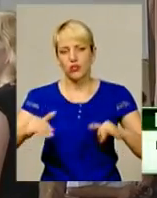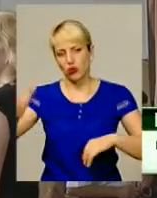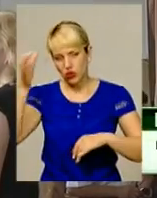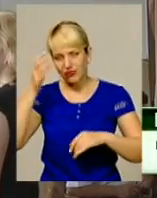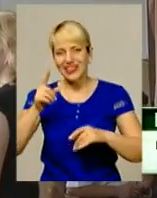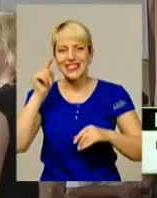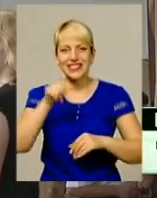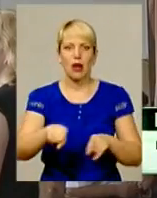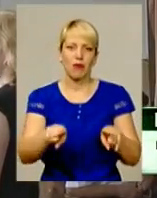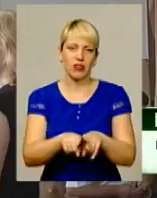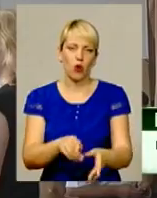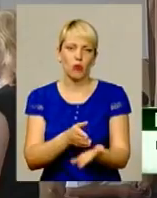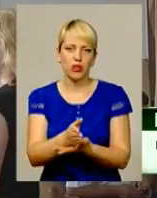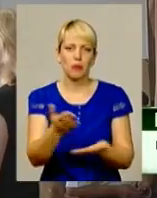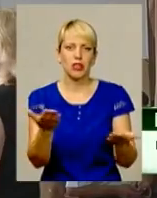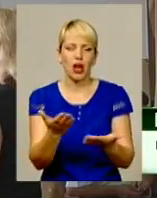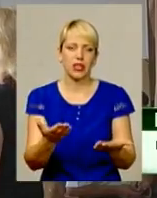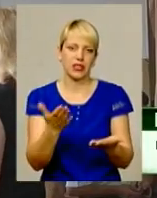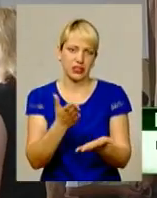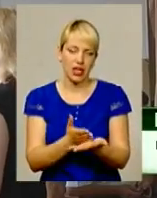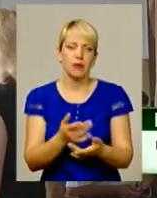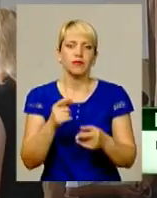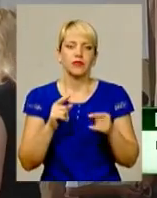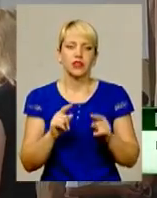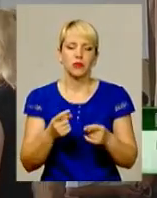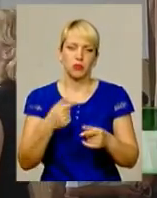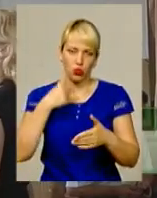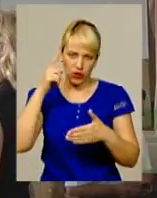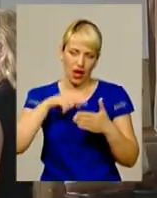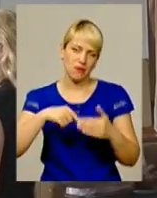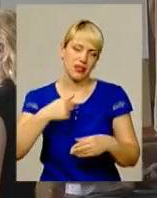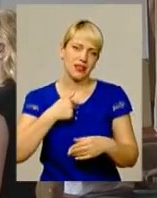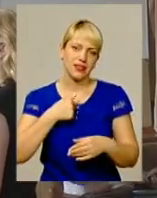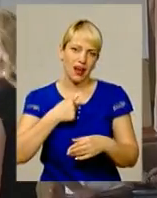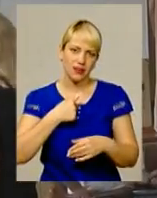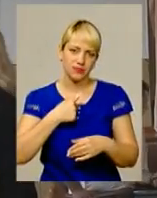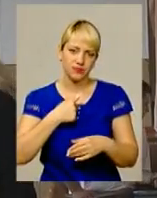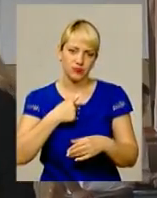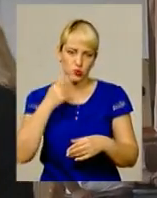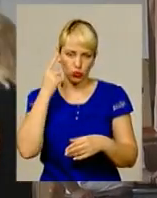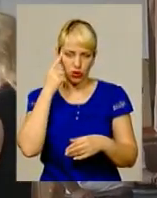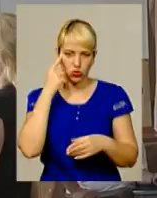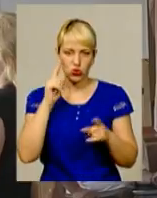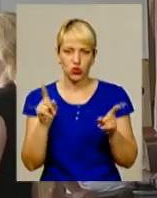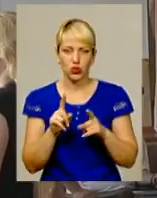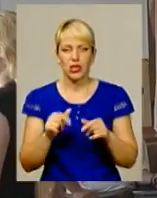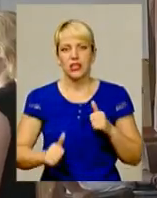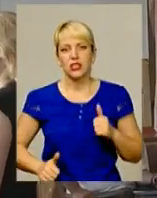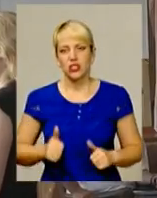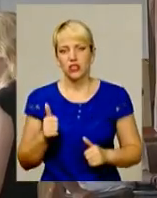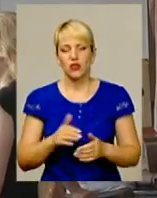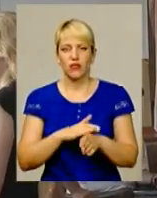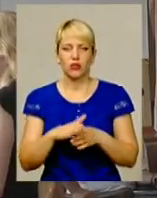в такому напрямі, як умолодження, і довіряє мені, то я думаю, що я з чістю